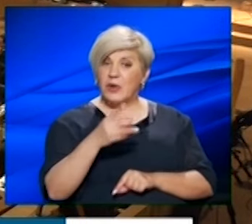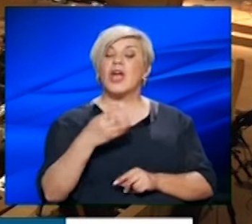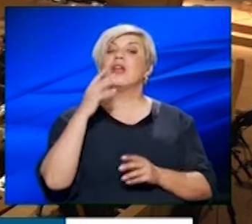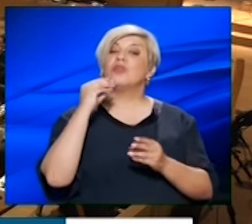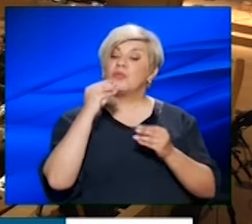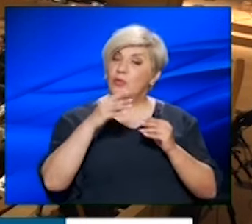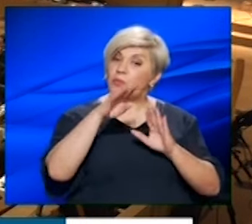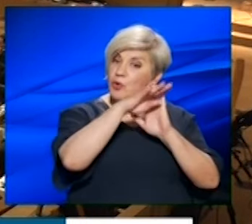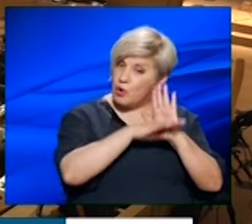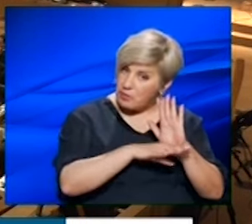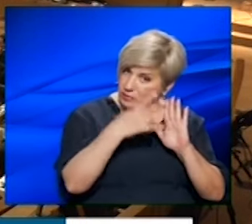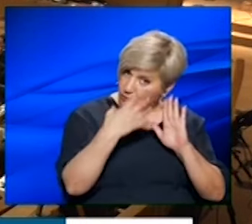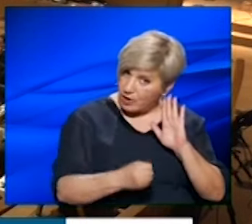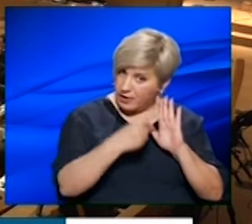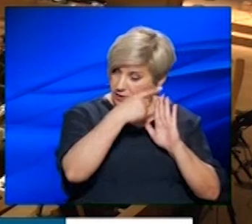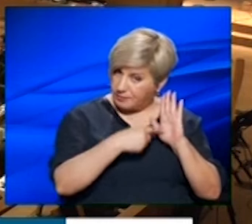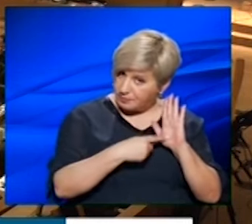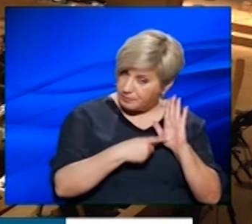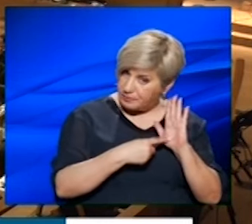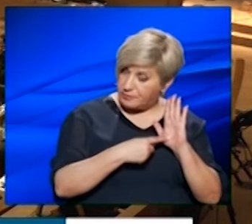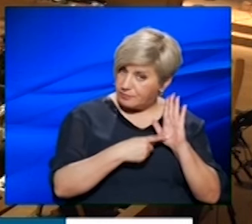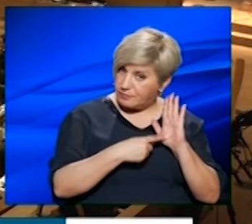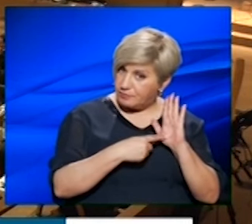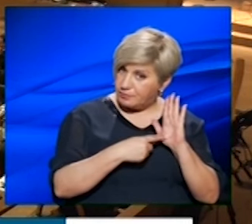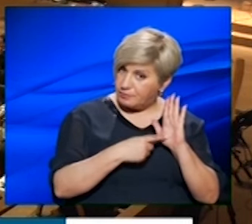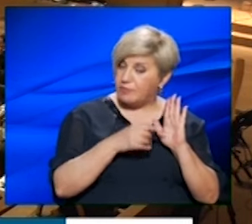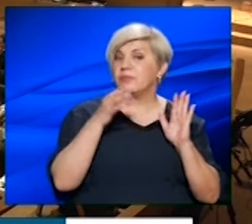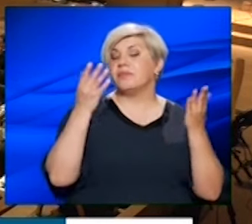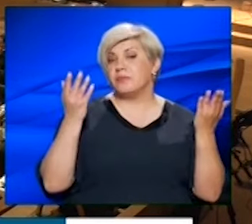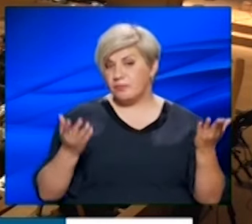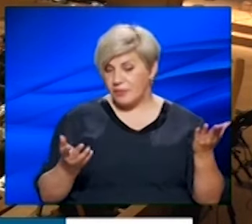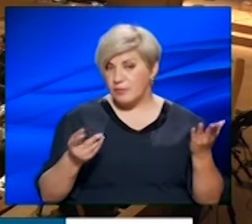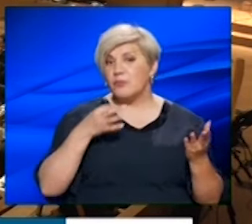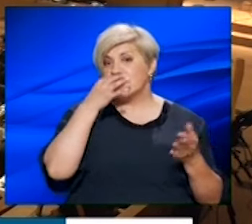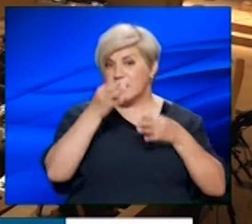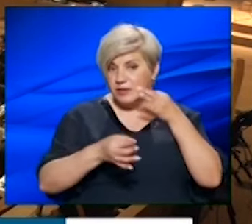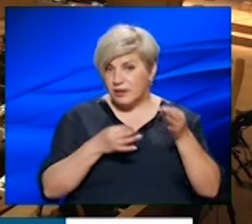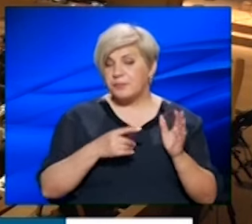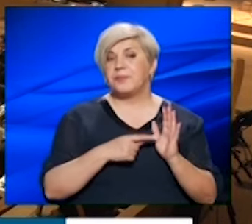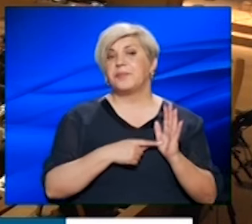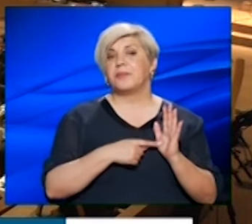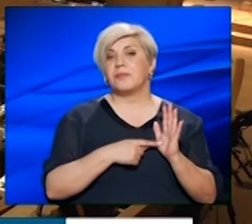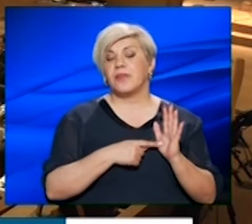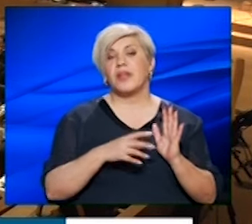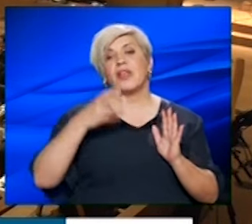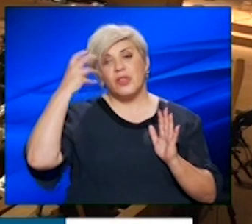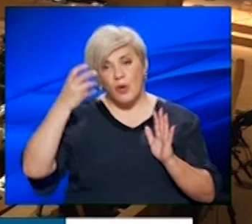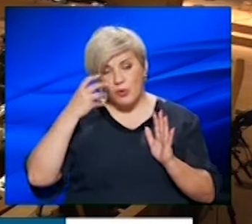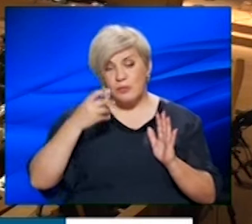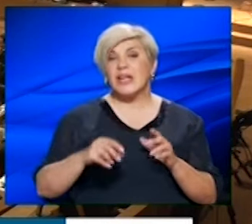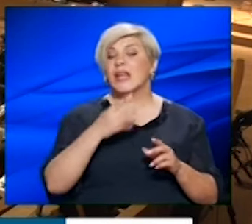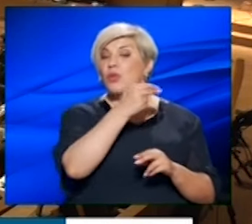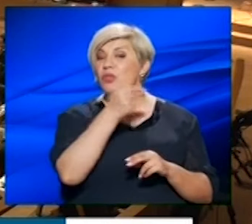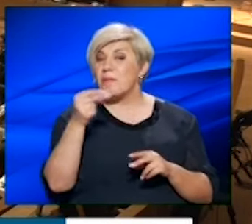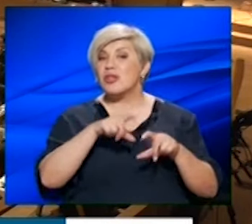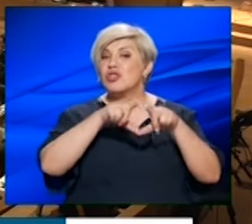προγραμματισμό που υπάρχει, που τέλος πάντων αυτό που μας λέτε, και θεωρούμε ότι και για